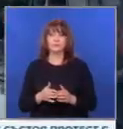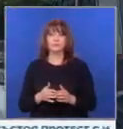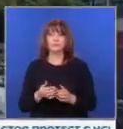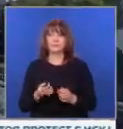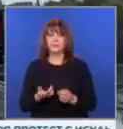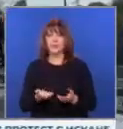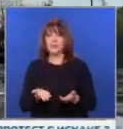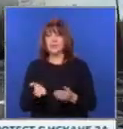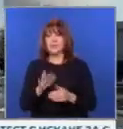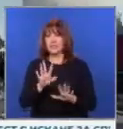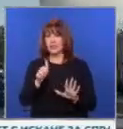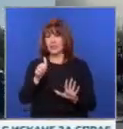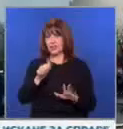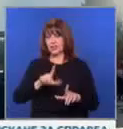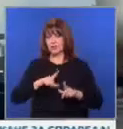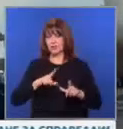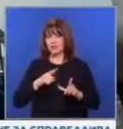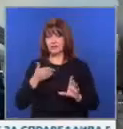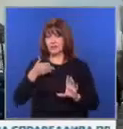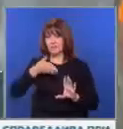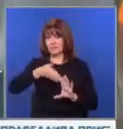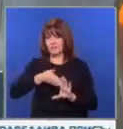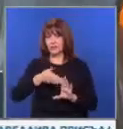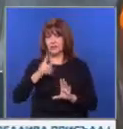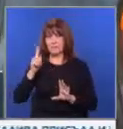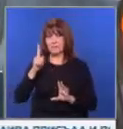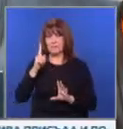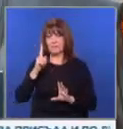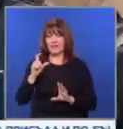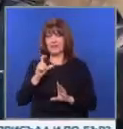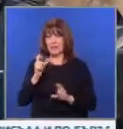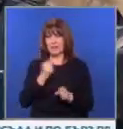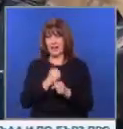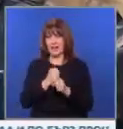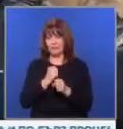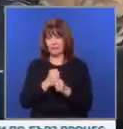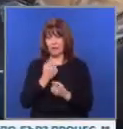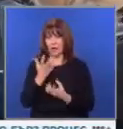Малко след 6 часа сутринта, когато в цеха дошли работниците за първа смяна, огън е избухнал.